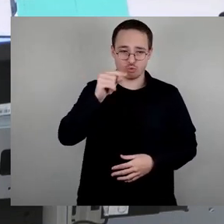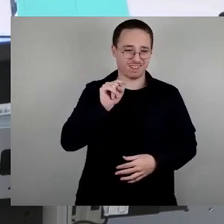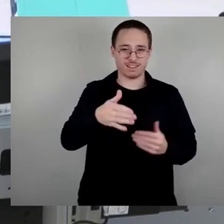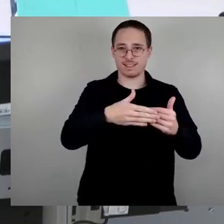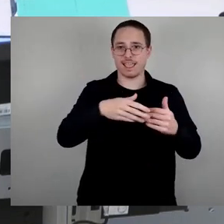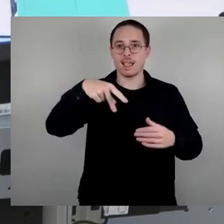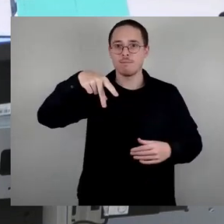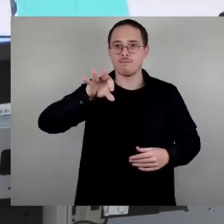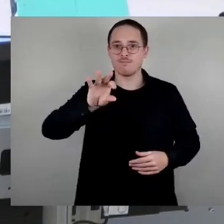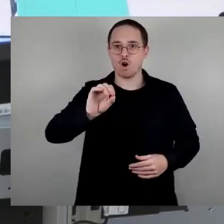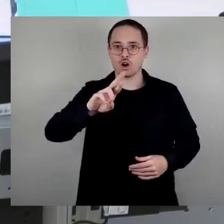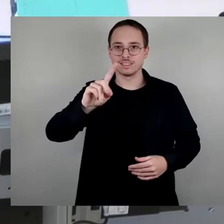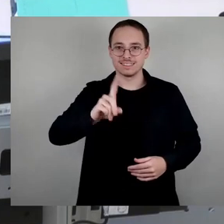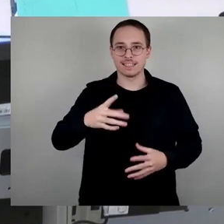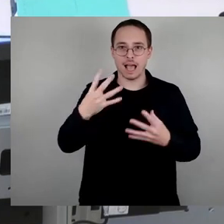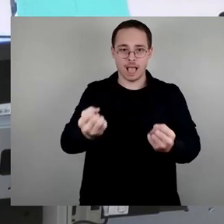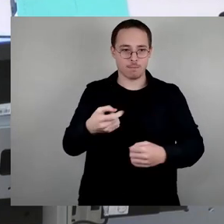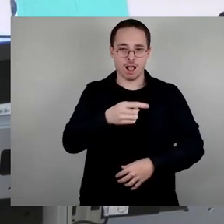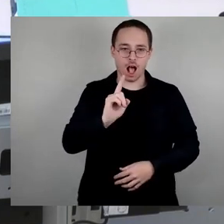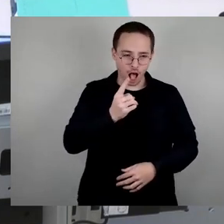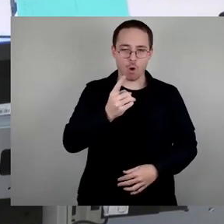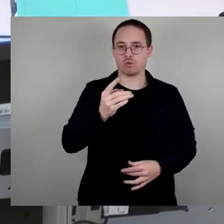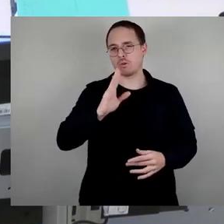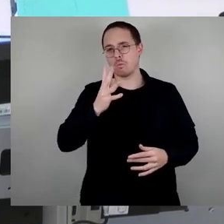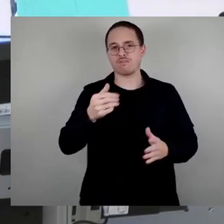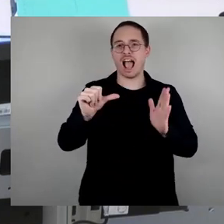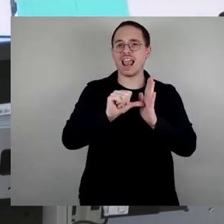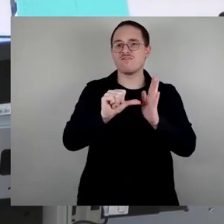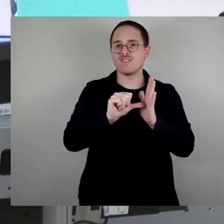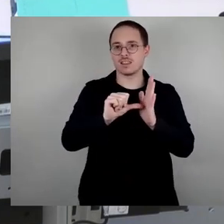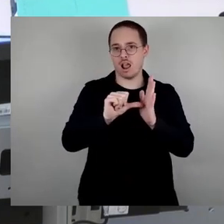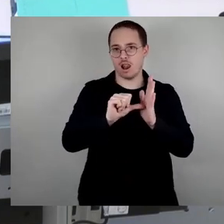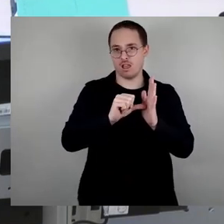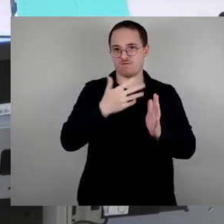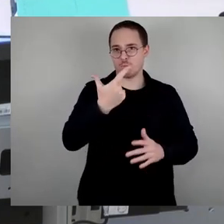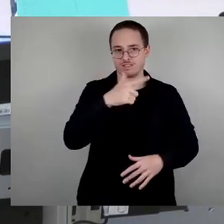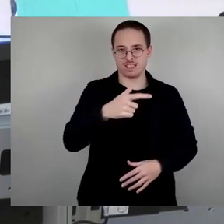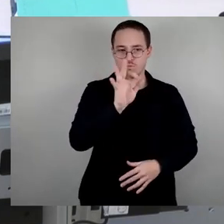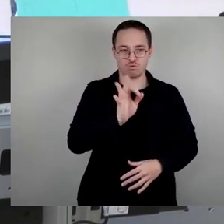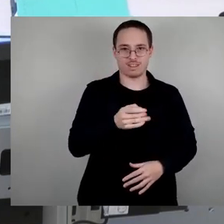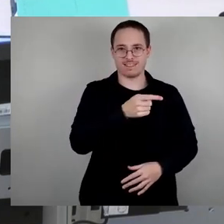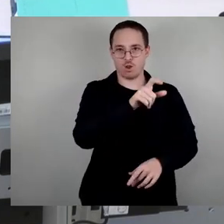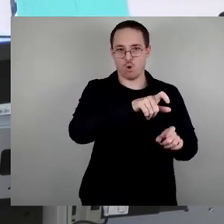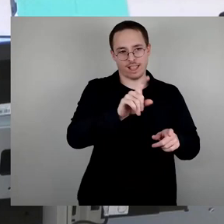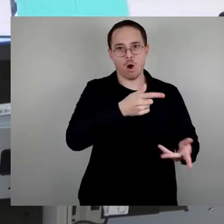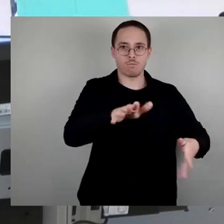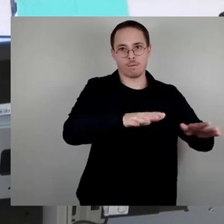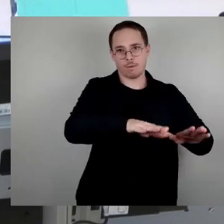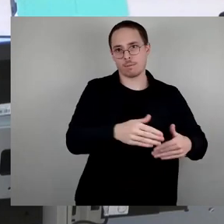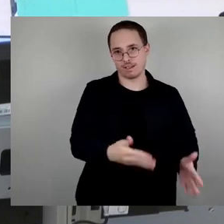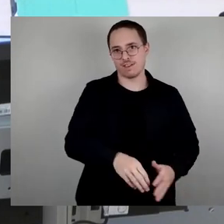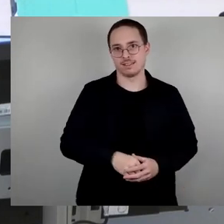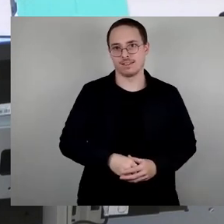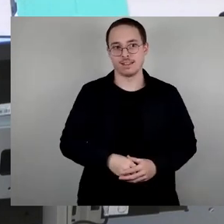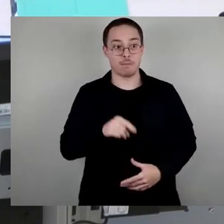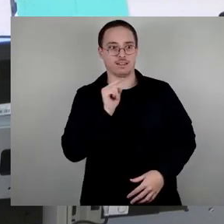Das ist schon auch eine ganze Menge. Und trotzdem, sage ich mal, ist diese Hektik, die ich vorher genannt habe, dort